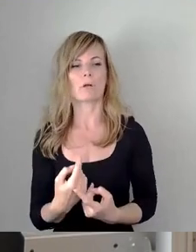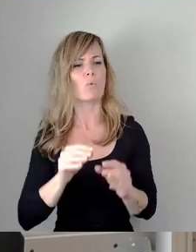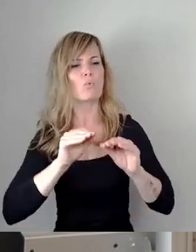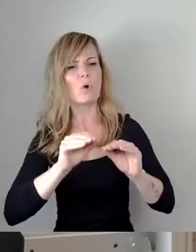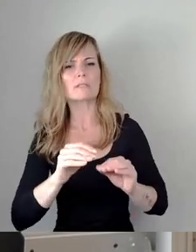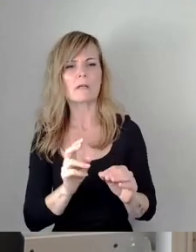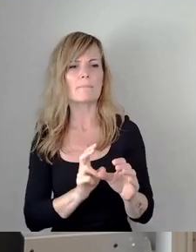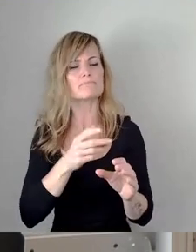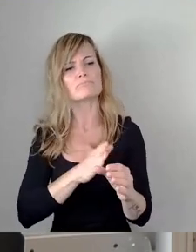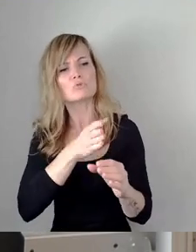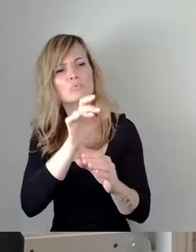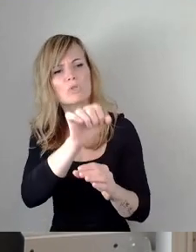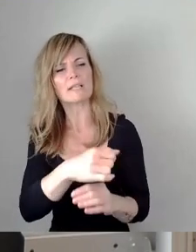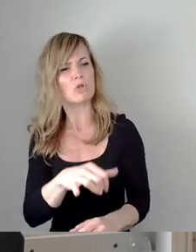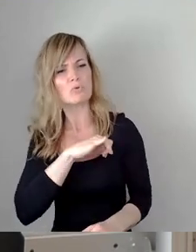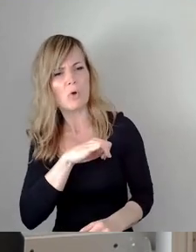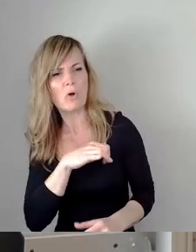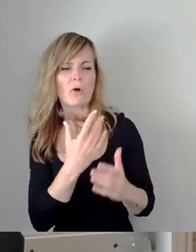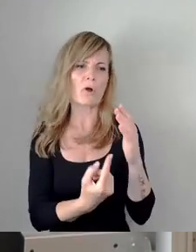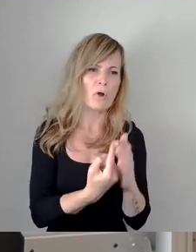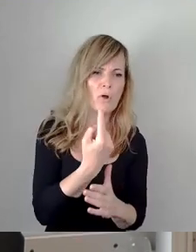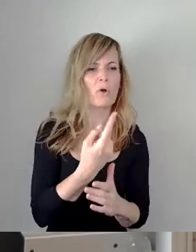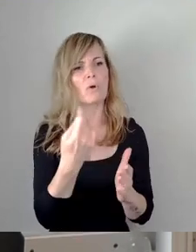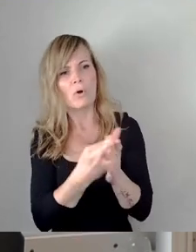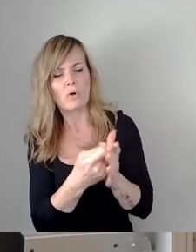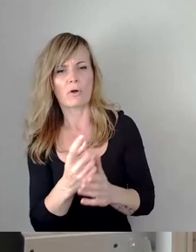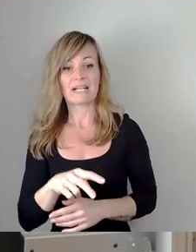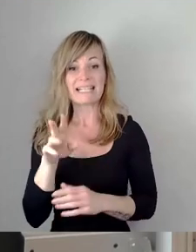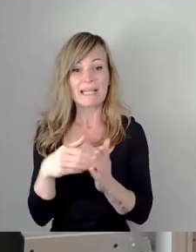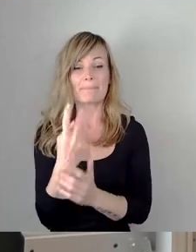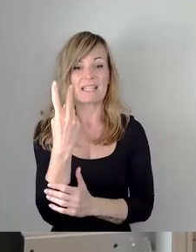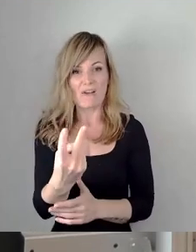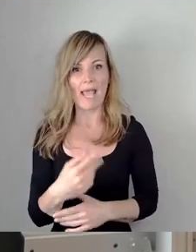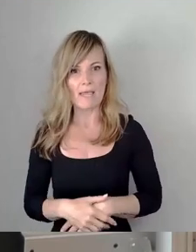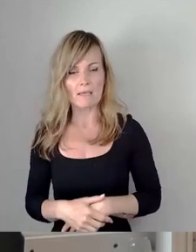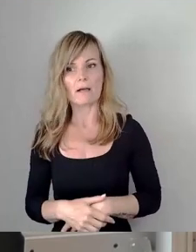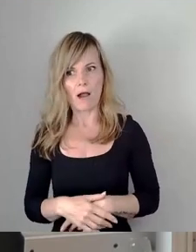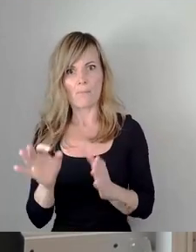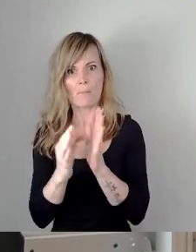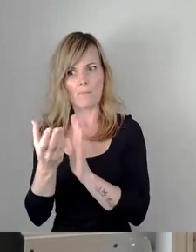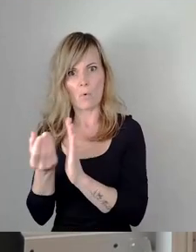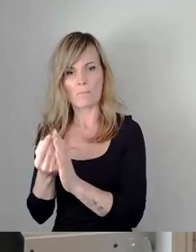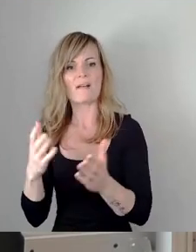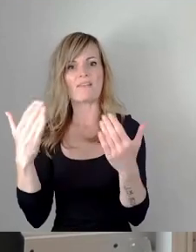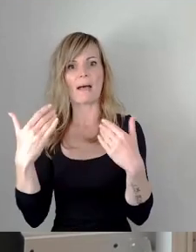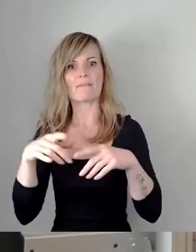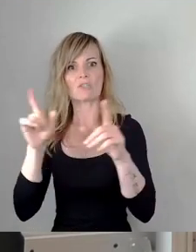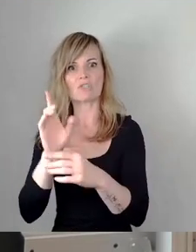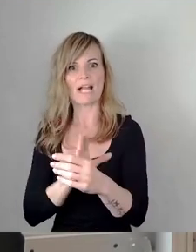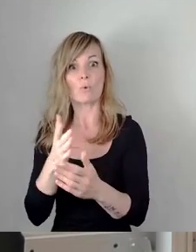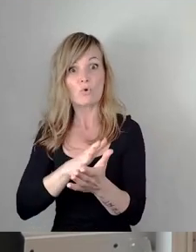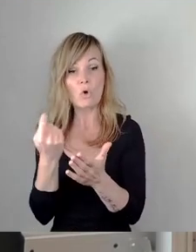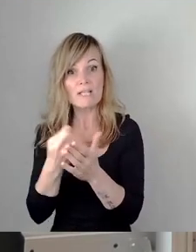bezahlen. Und dann gibt es welche, die sind umsonst. Das sind Werbeveranstaltungen, da kriege ich dann zwei Punkte dafür. dann ziehe ich mir noch irgendwie so Holz im